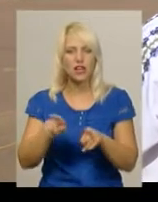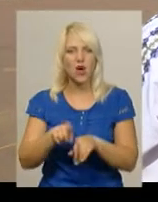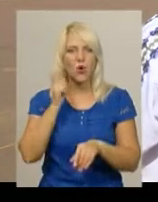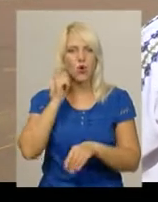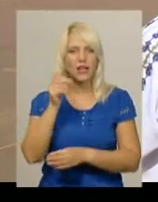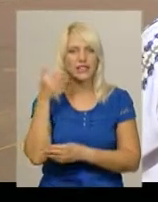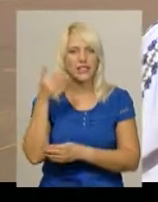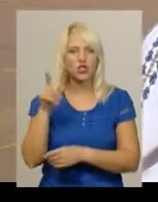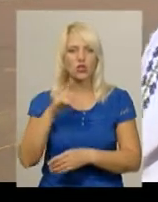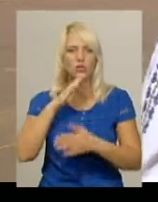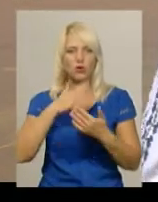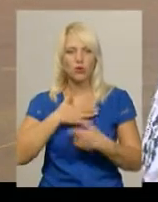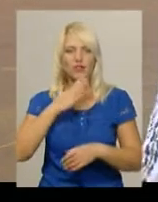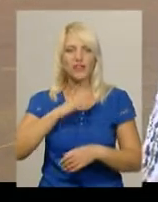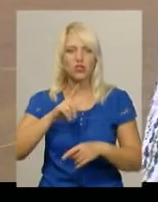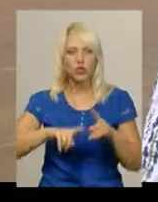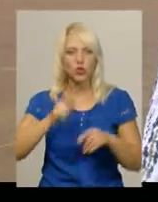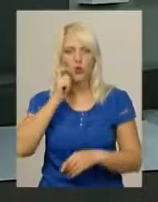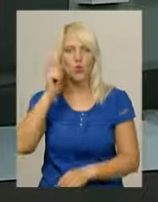нашу рідну Україну».